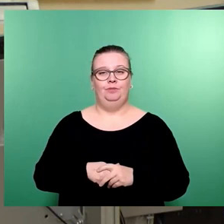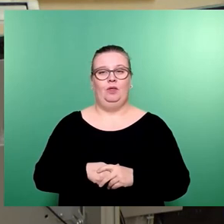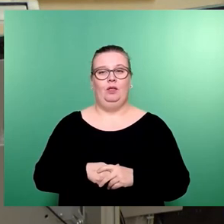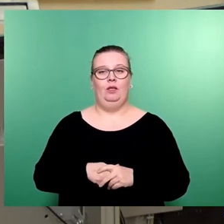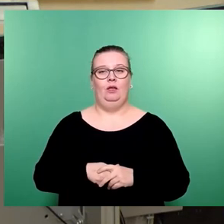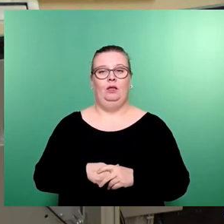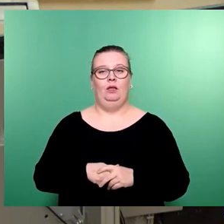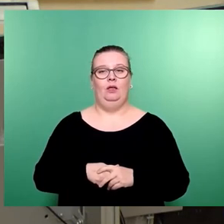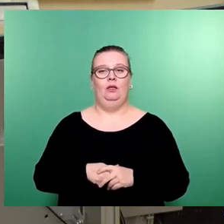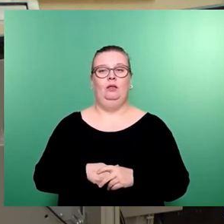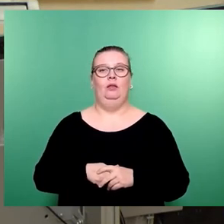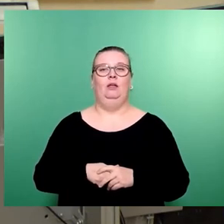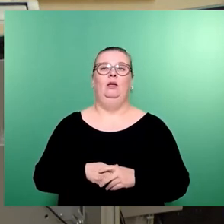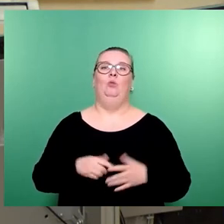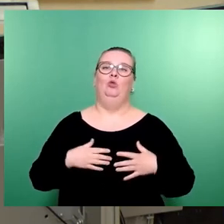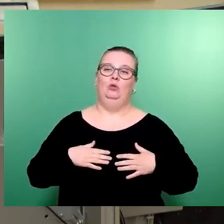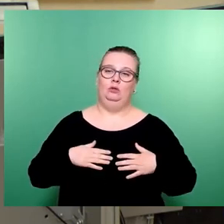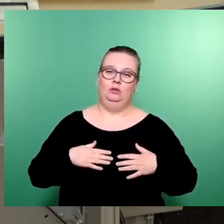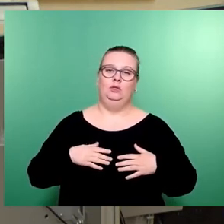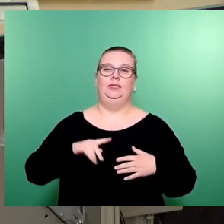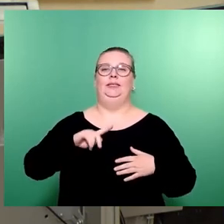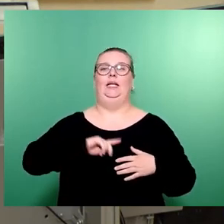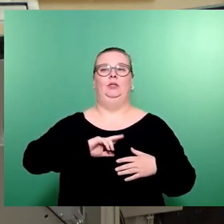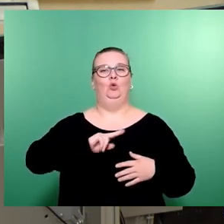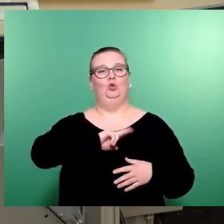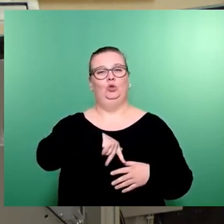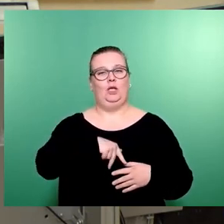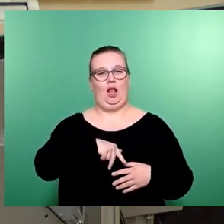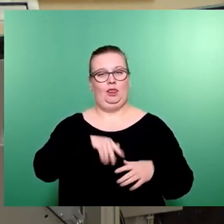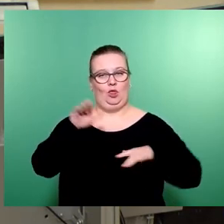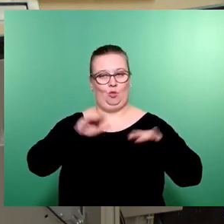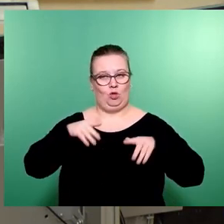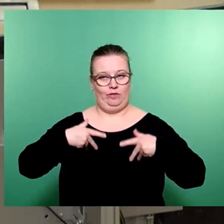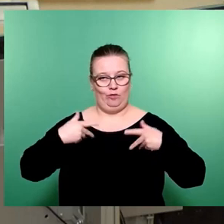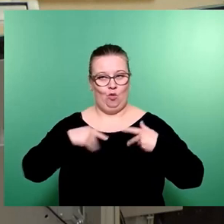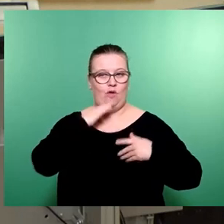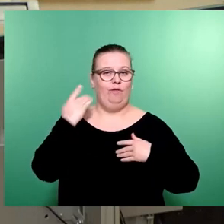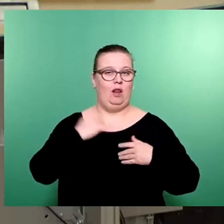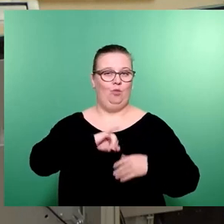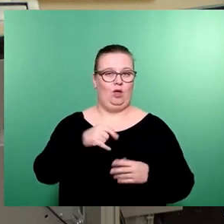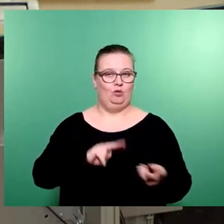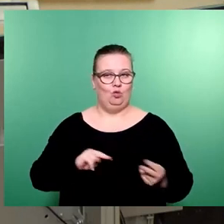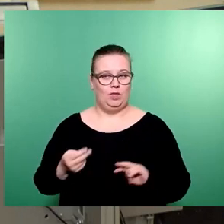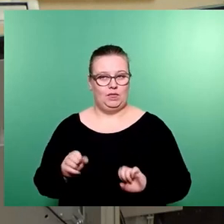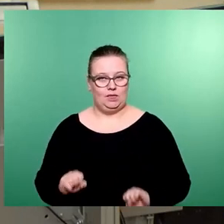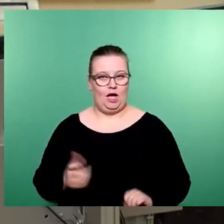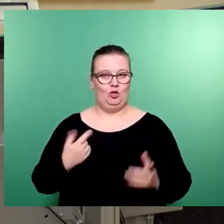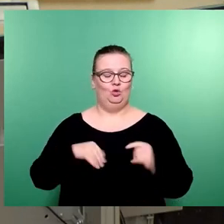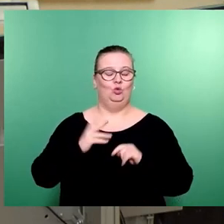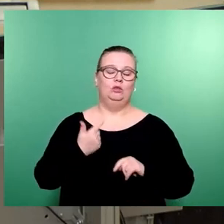zum einen, und ich bin auch als Sozialdemokratin froh, dass wir viele Projekte umsetzen konnten und dieser Haushalt eine starke